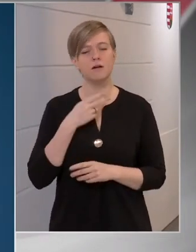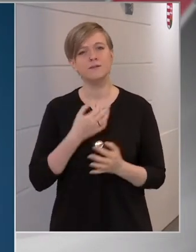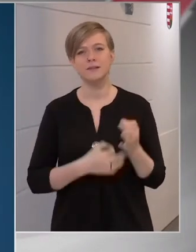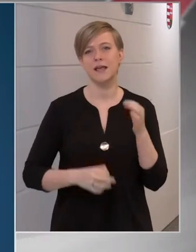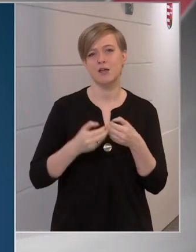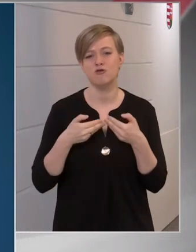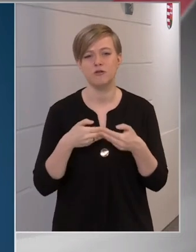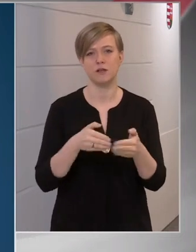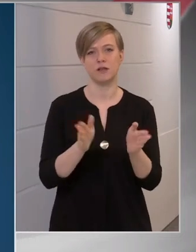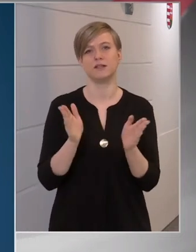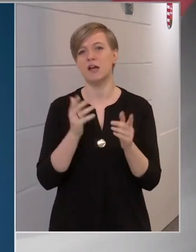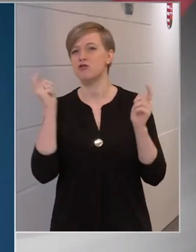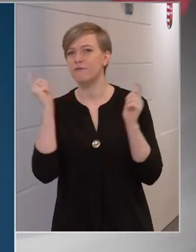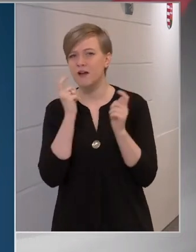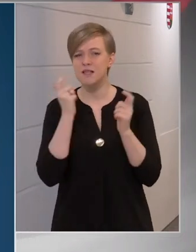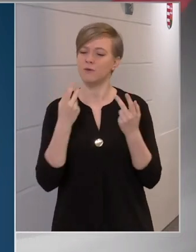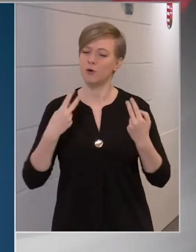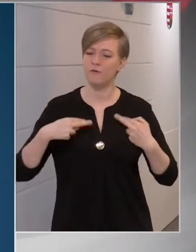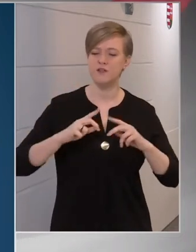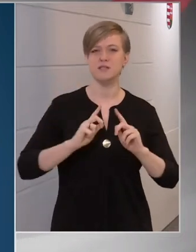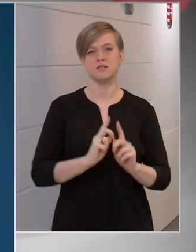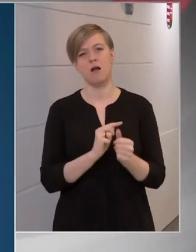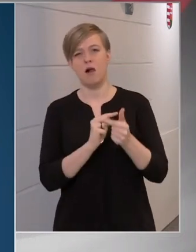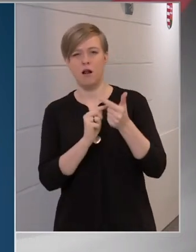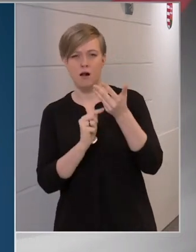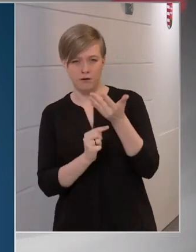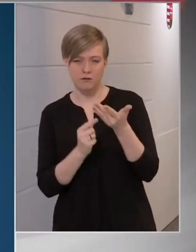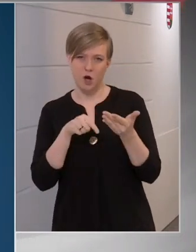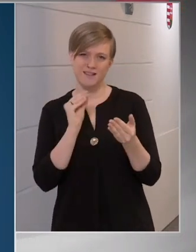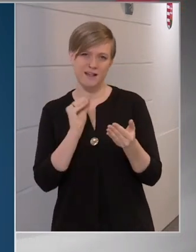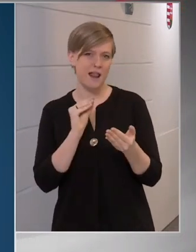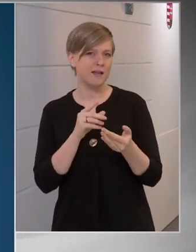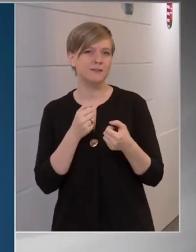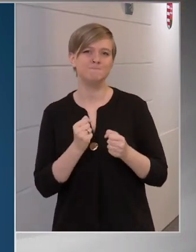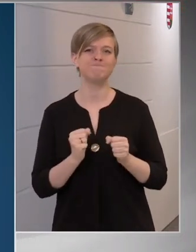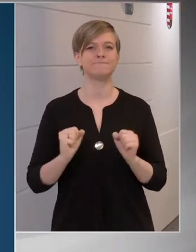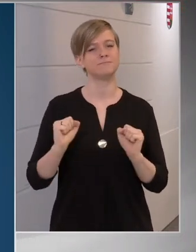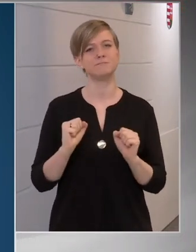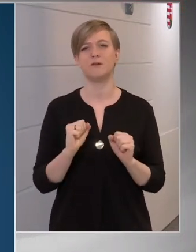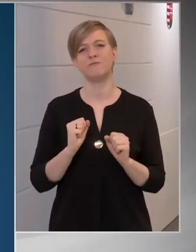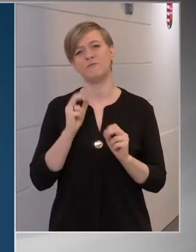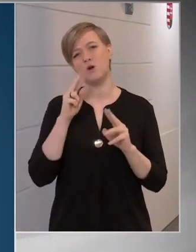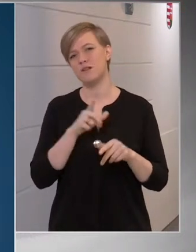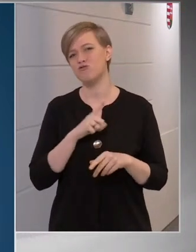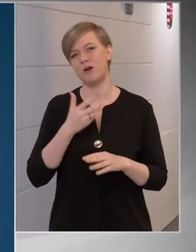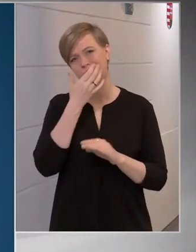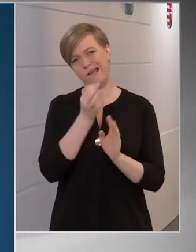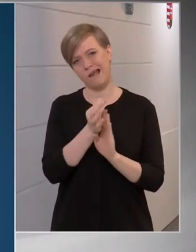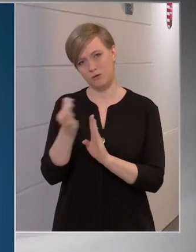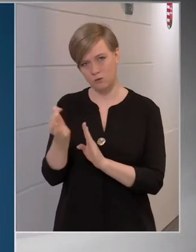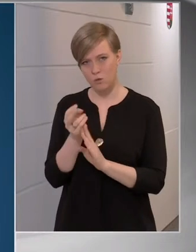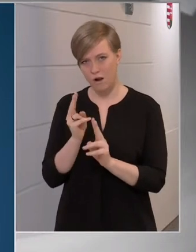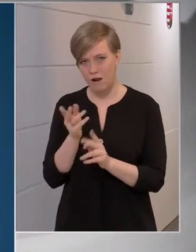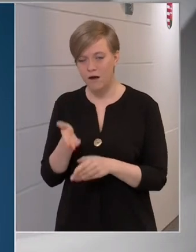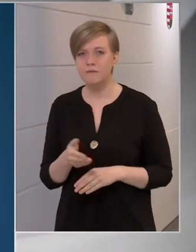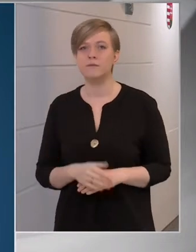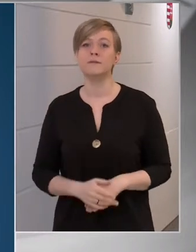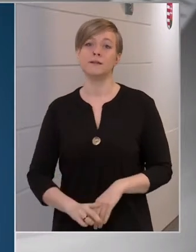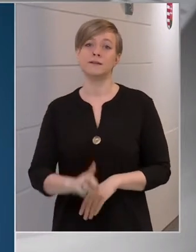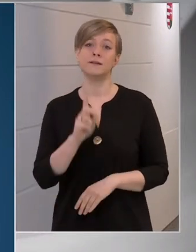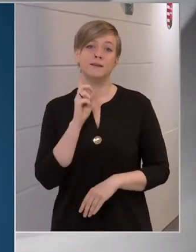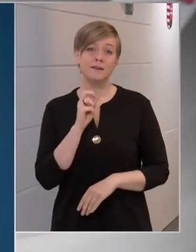teljes nyitást a fesztiválok helyre állt át, akkor az valószínűleg csak nyártól lehetséges. De